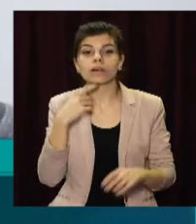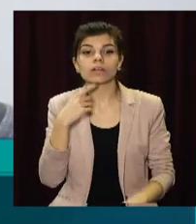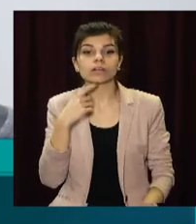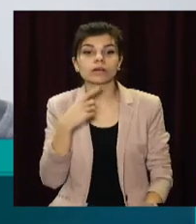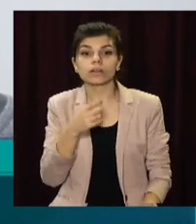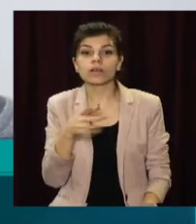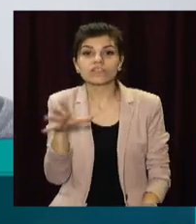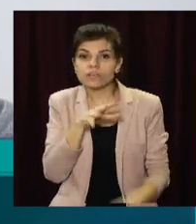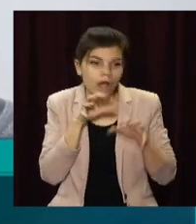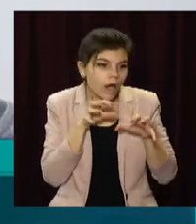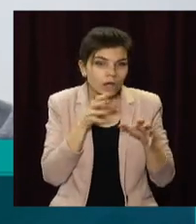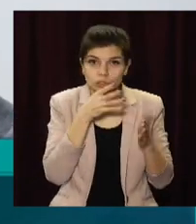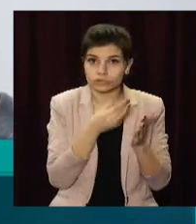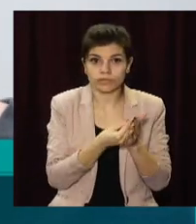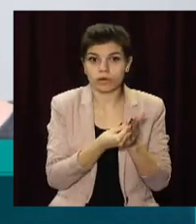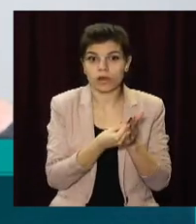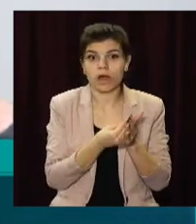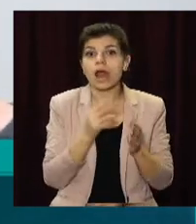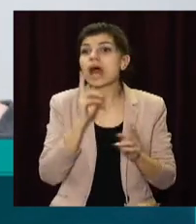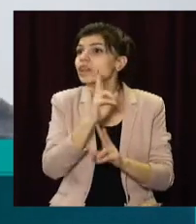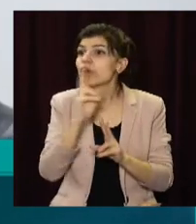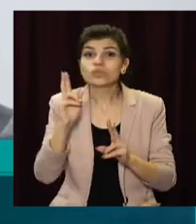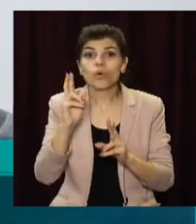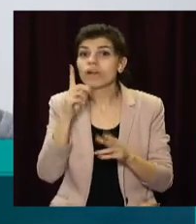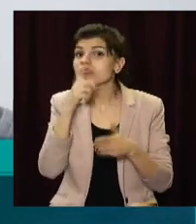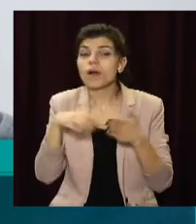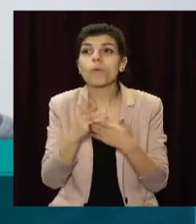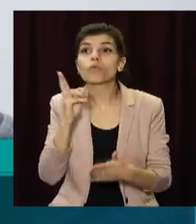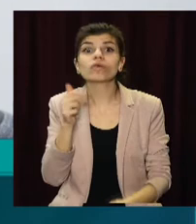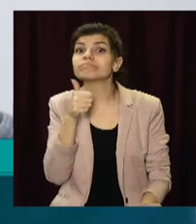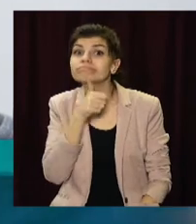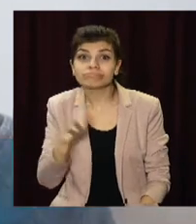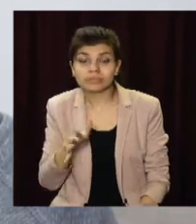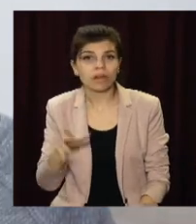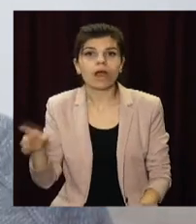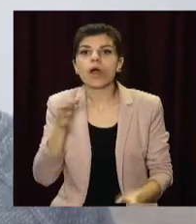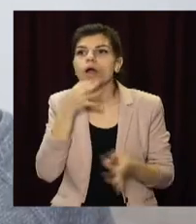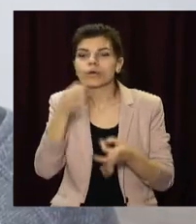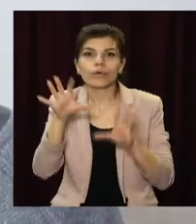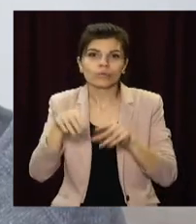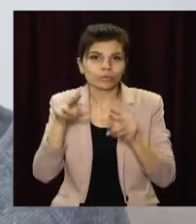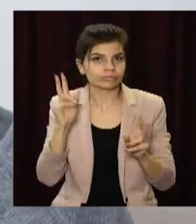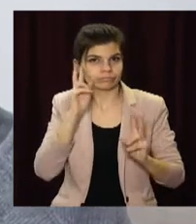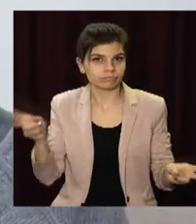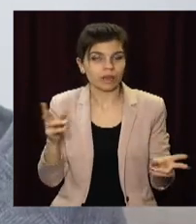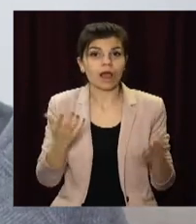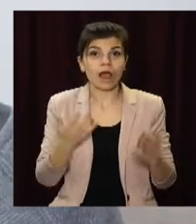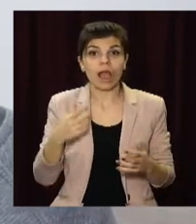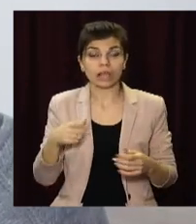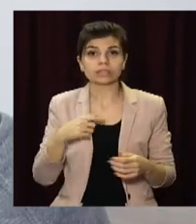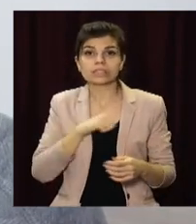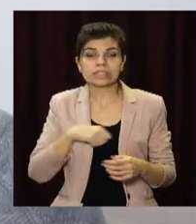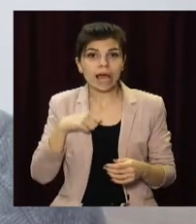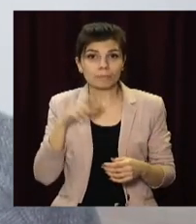нікому не поверить, або поверить краще тому людину, який пройшов, преодолів і справився з цим горемом. Я все время